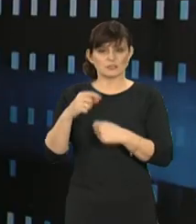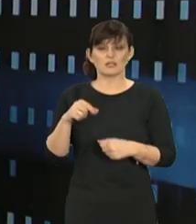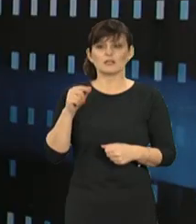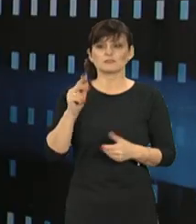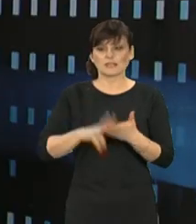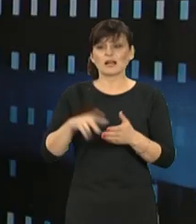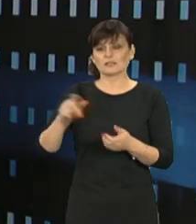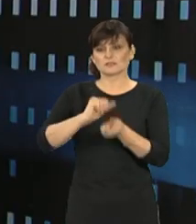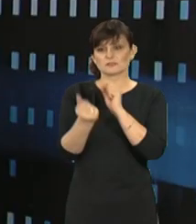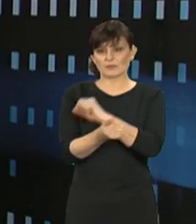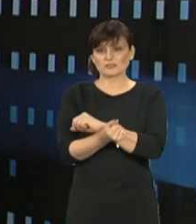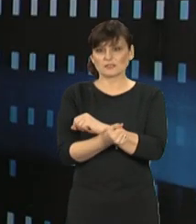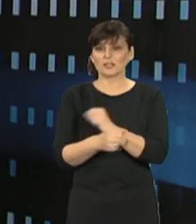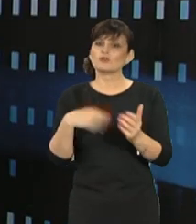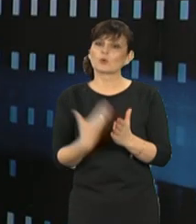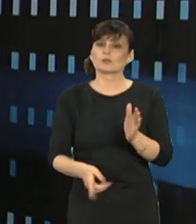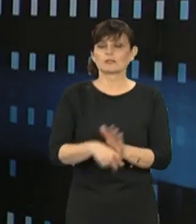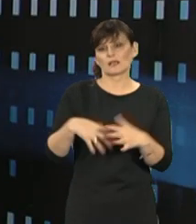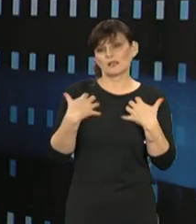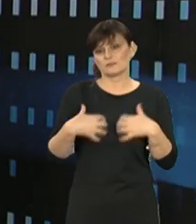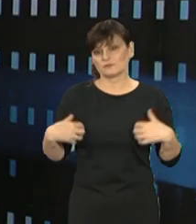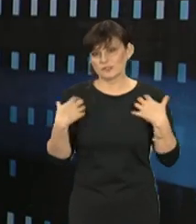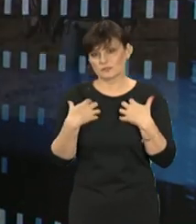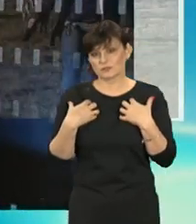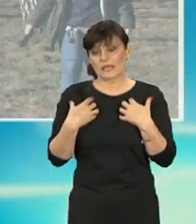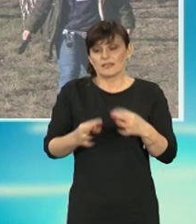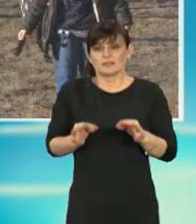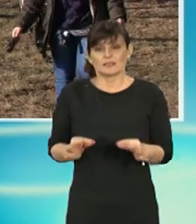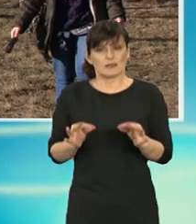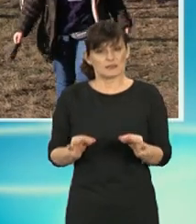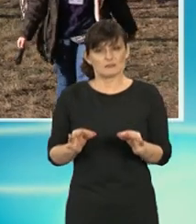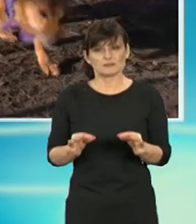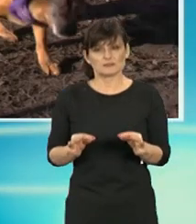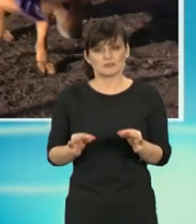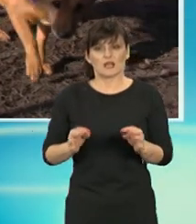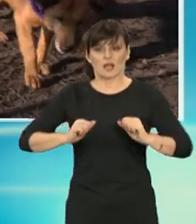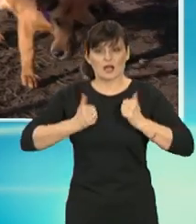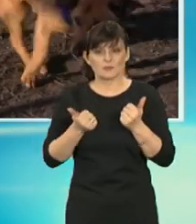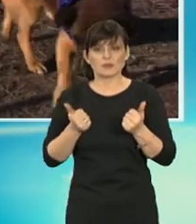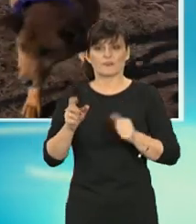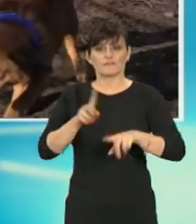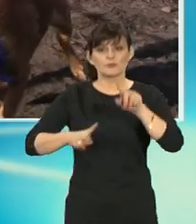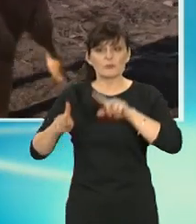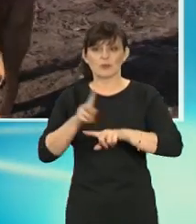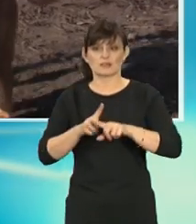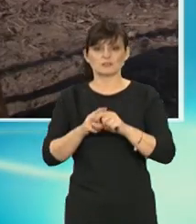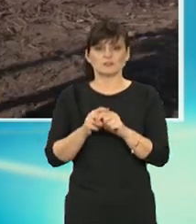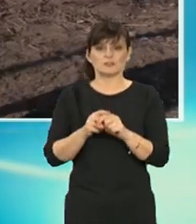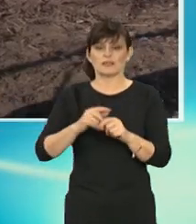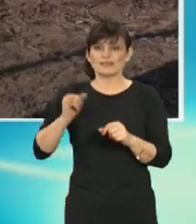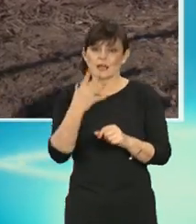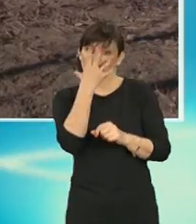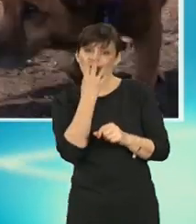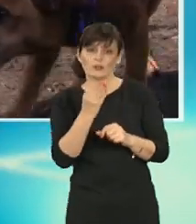ucierpiałyby na tych zmianach zwierzęta. W tej chwili może, żeby wytłumaczyć, jak wygląda